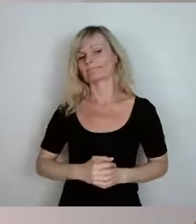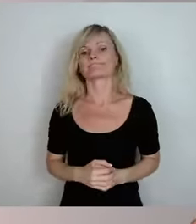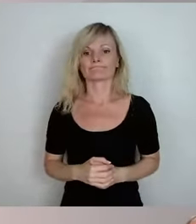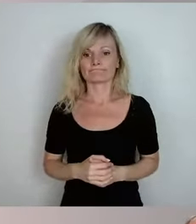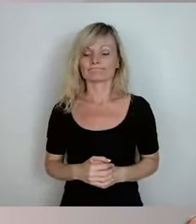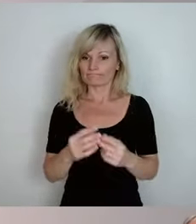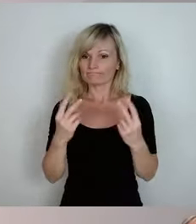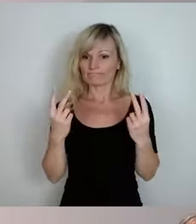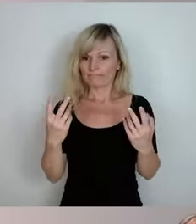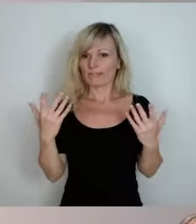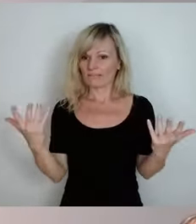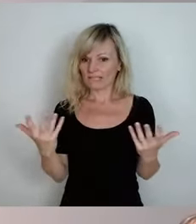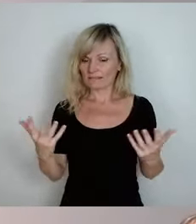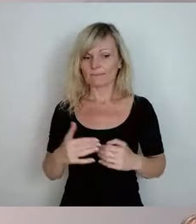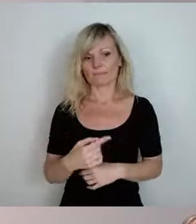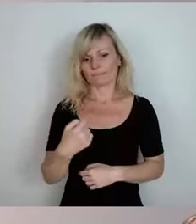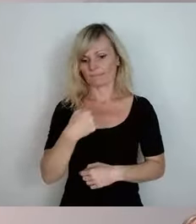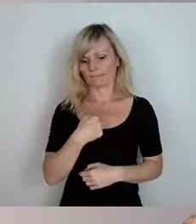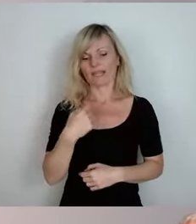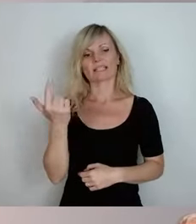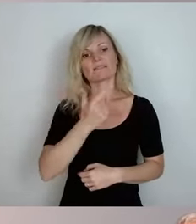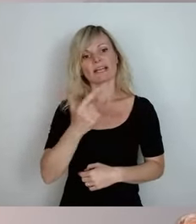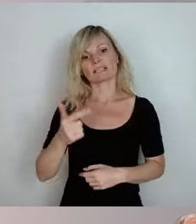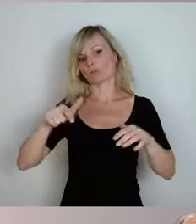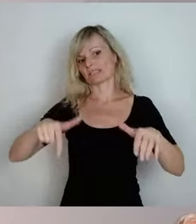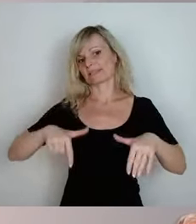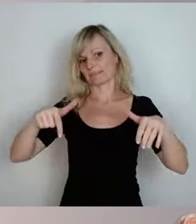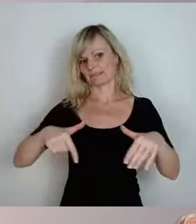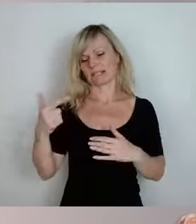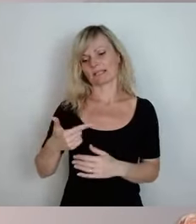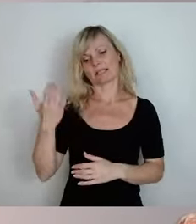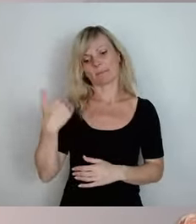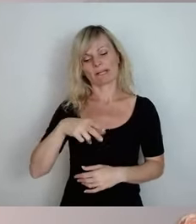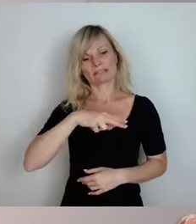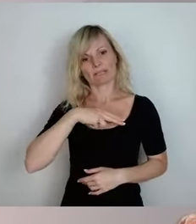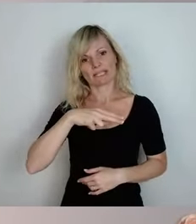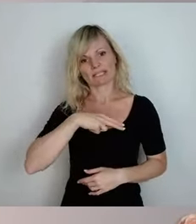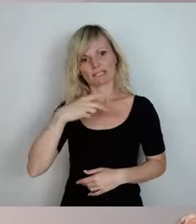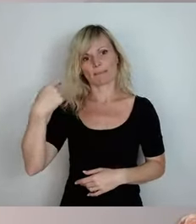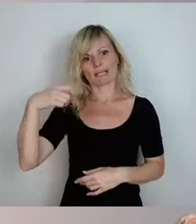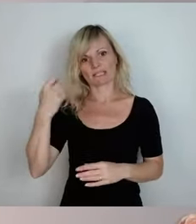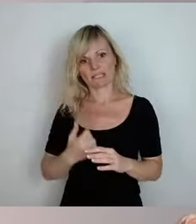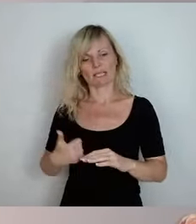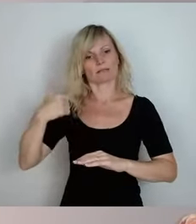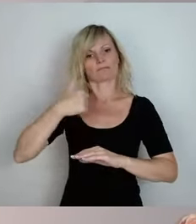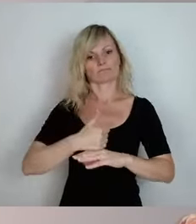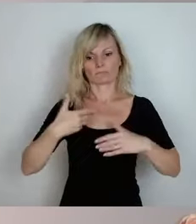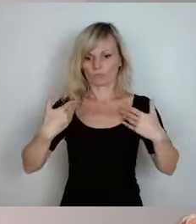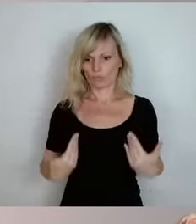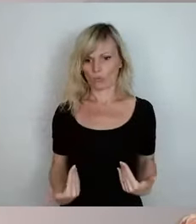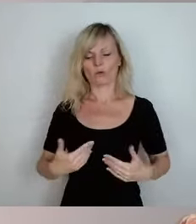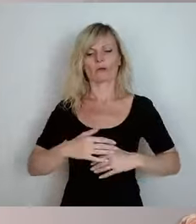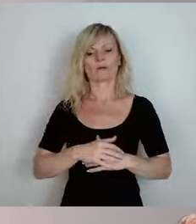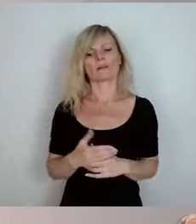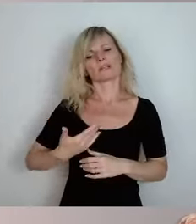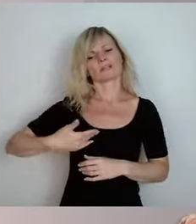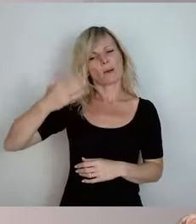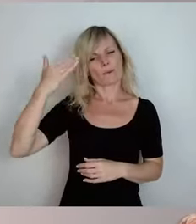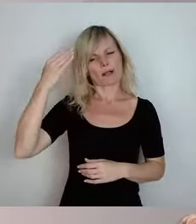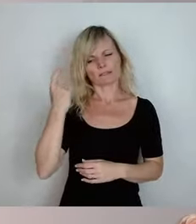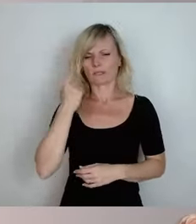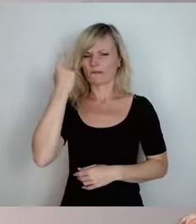Ich habe mich 2017, als ich Ministerpräsident wurde, sehr gewundert, weil es kaum noch größere